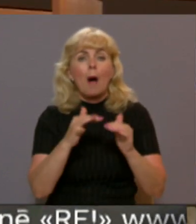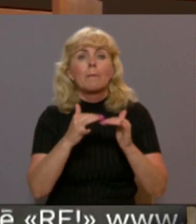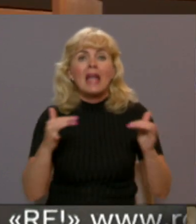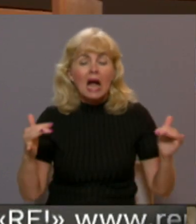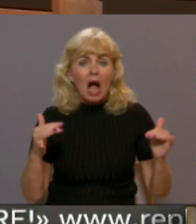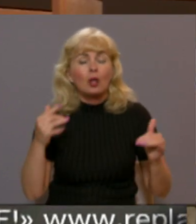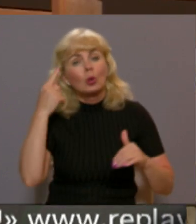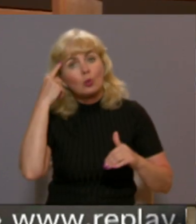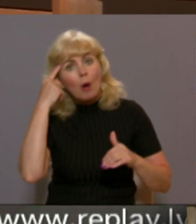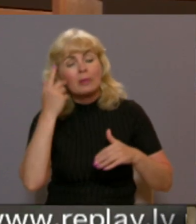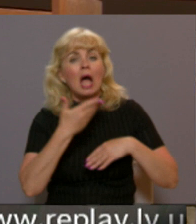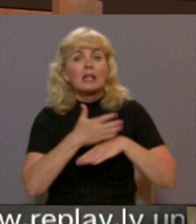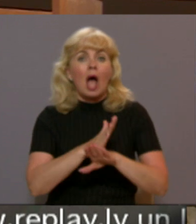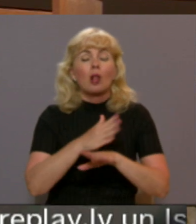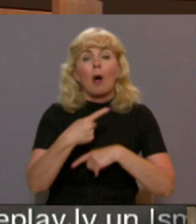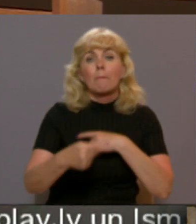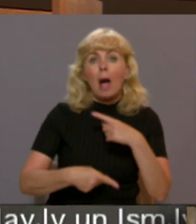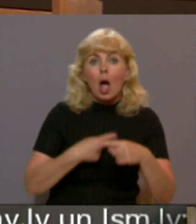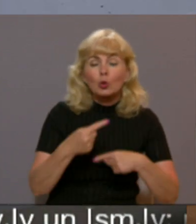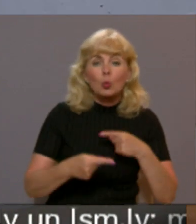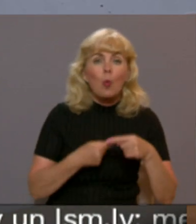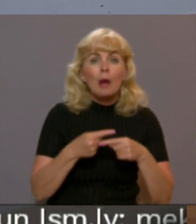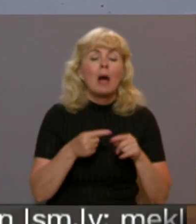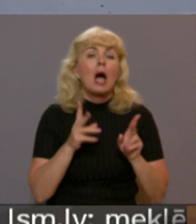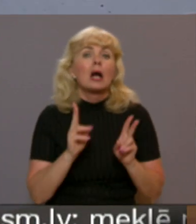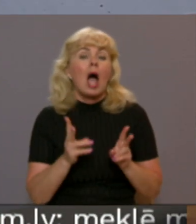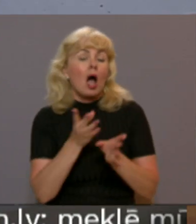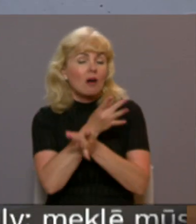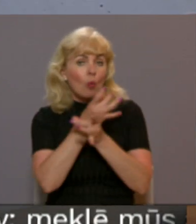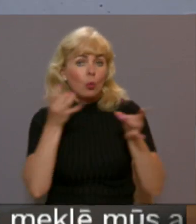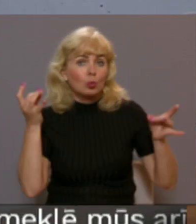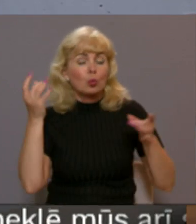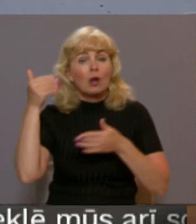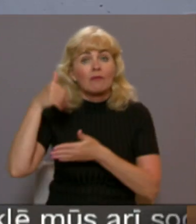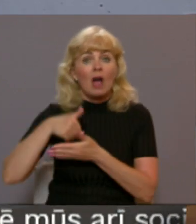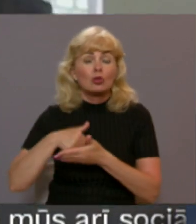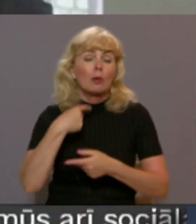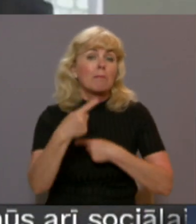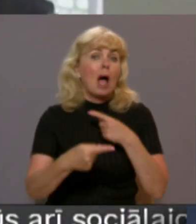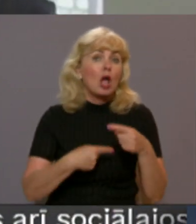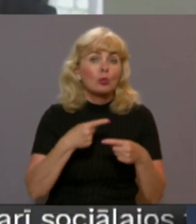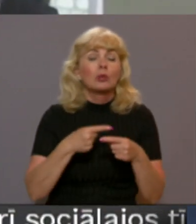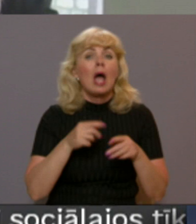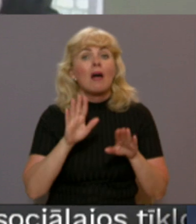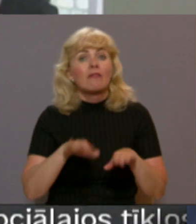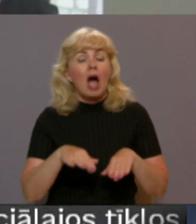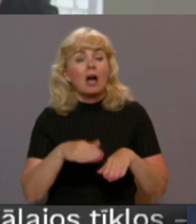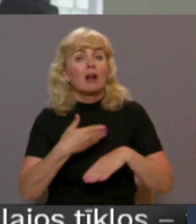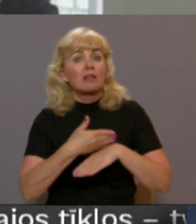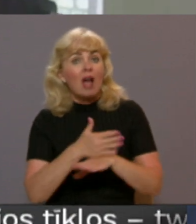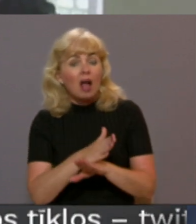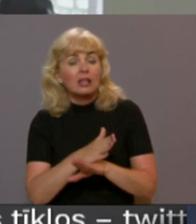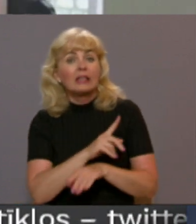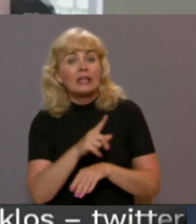domāt, tad dalīt mantojumu. Protams, ja tieši kultūra vēsturisko mantojumu vispār var dalīt, tas ir